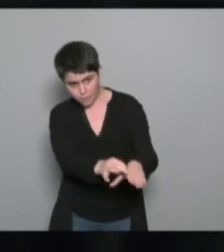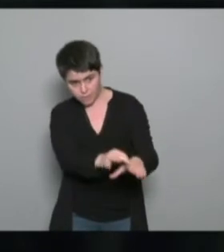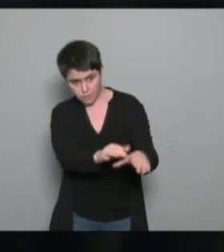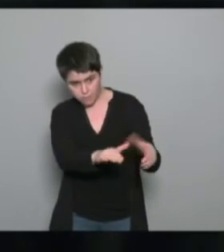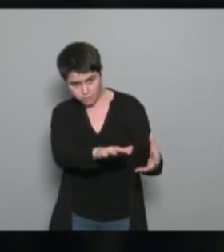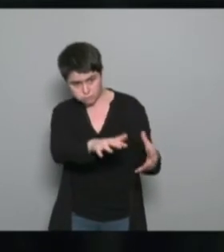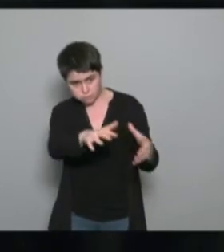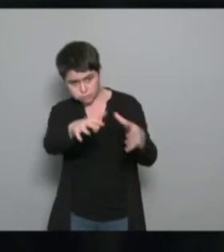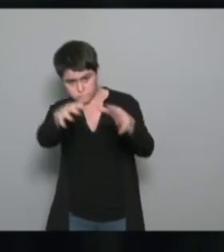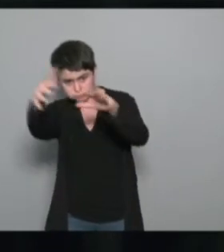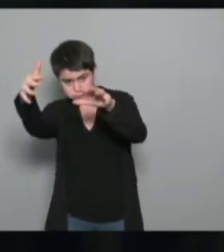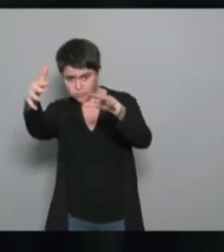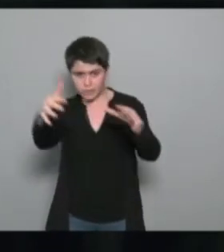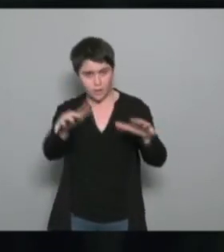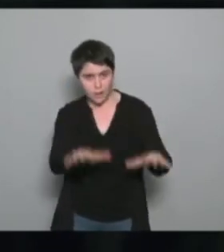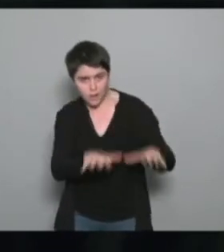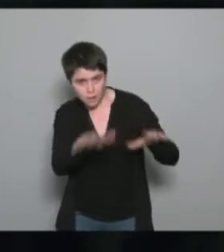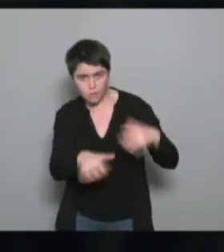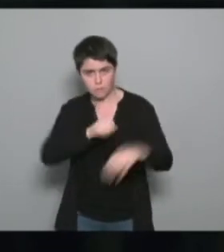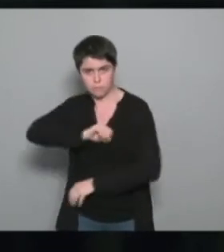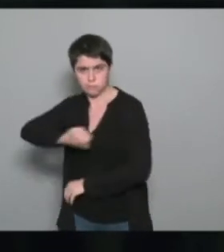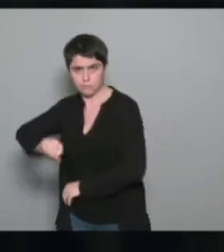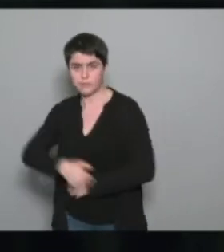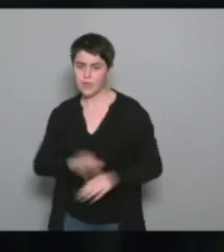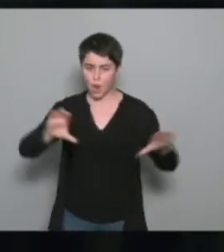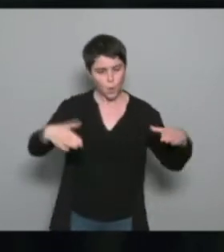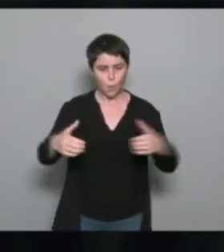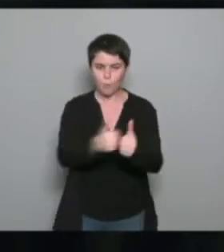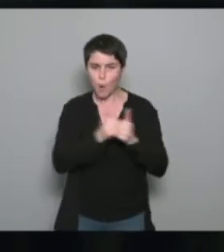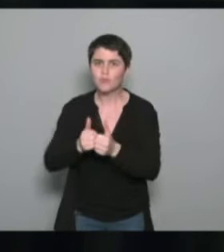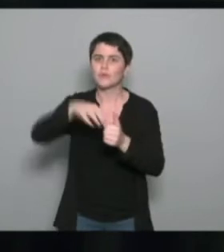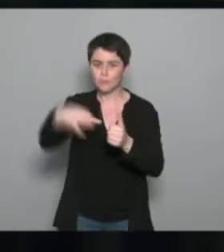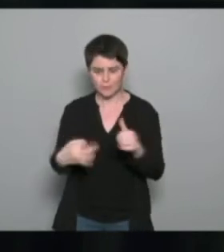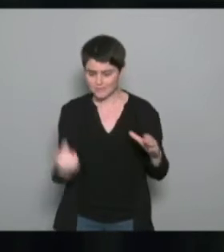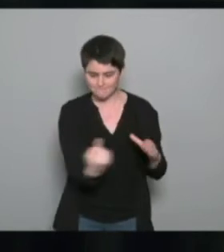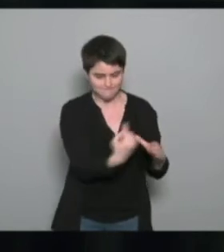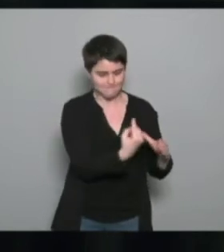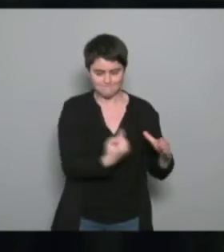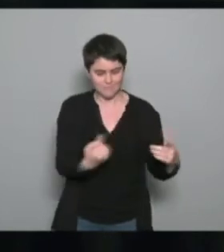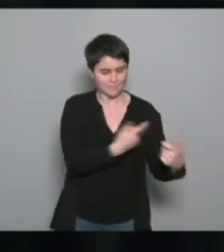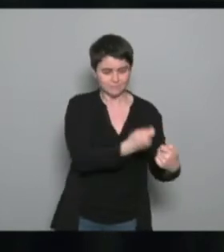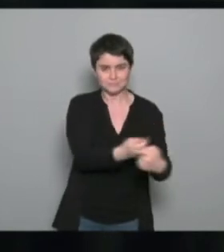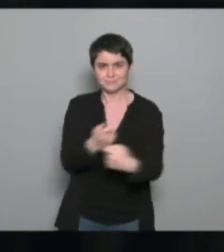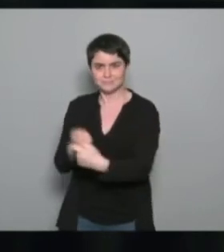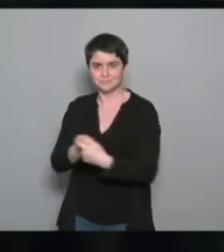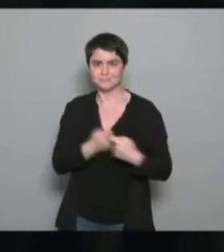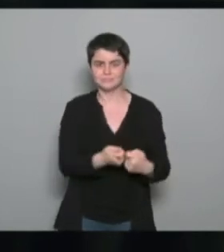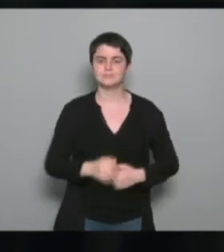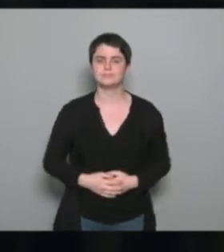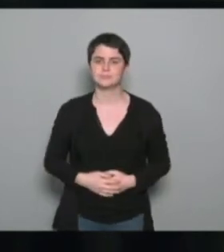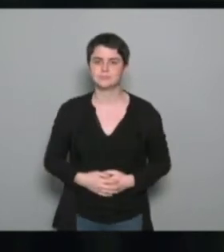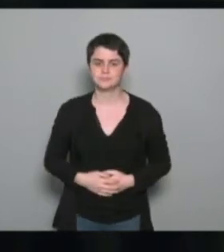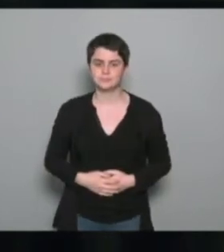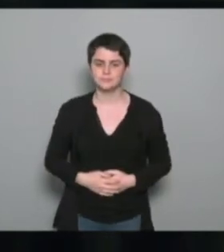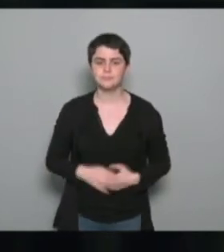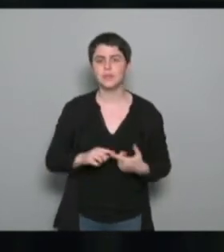individu à un autre. Donc, le groupe peut évoluer ensemble, mais chacun avec sa dépense différente. On a aussi beaucoup développé tout ce qui